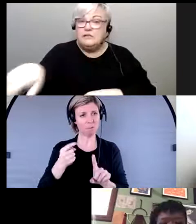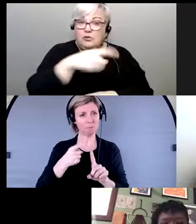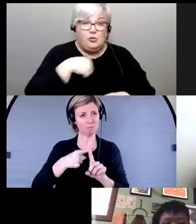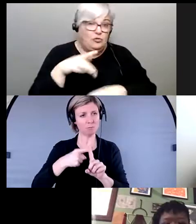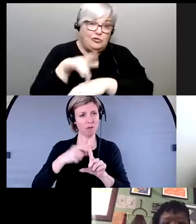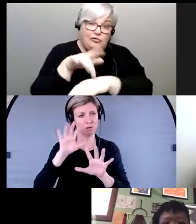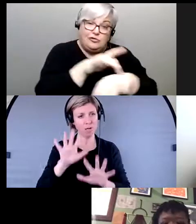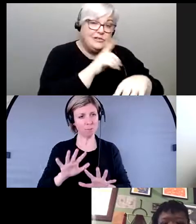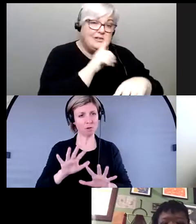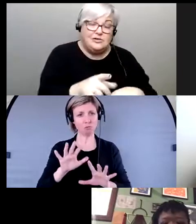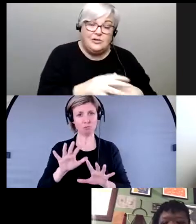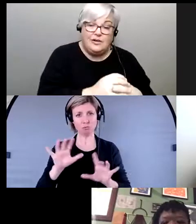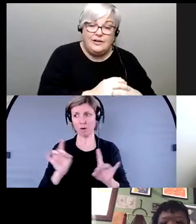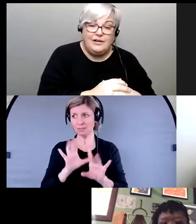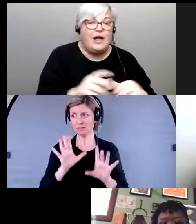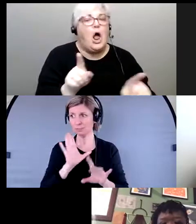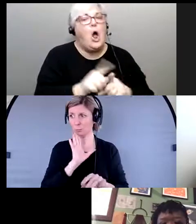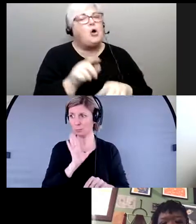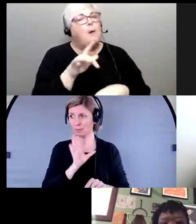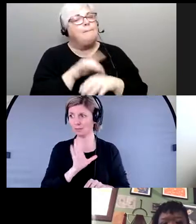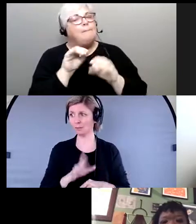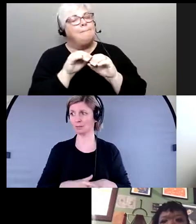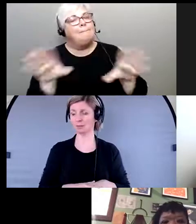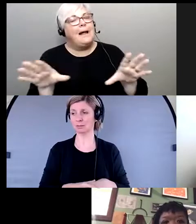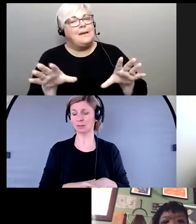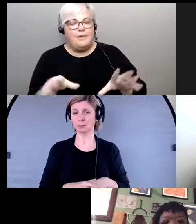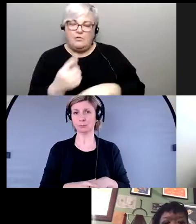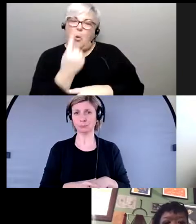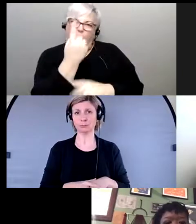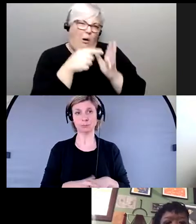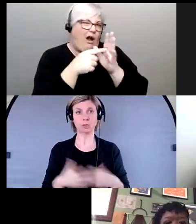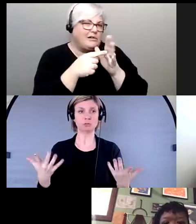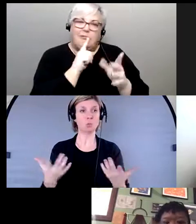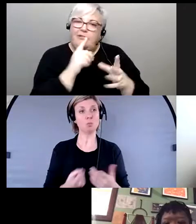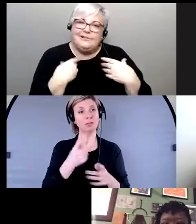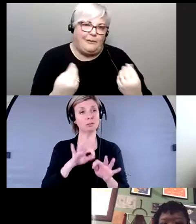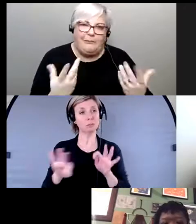interconnectés parce que par exemple la pandémie en tant que telle et c'est un exemple très simple